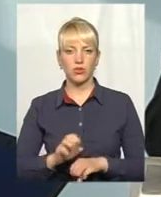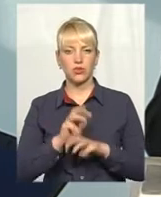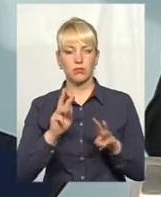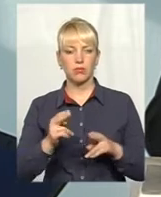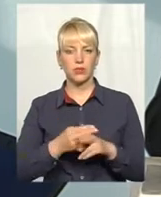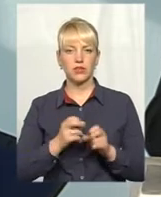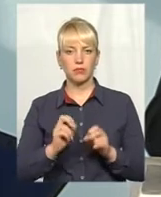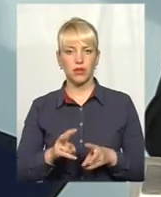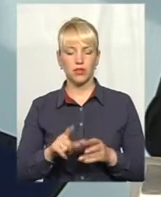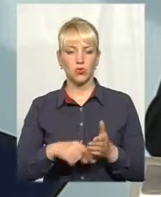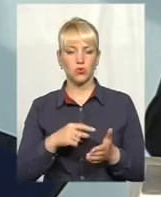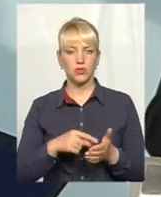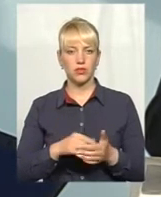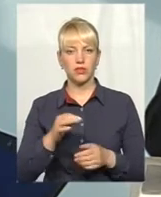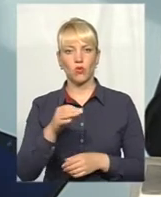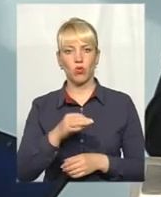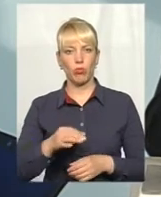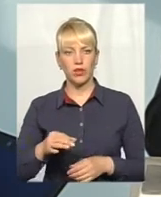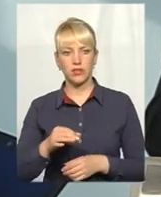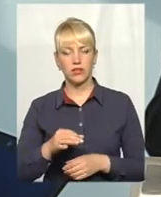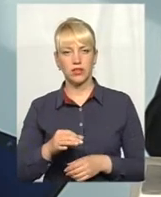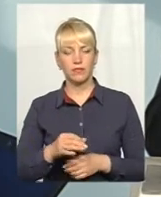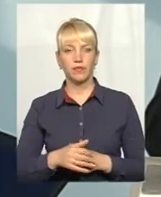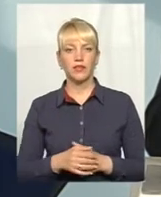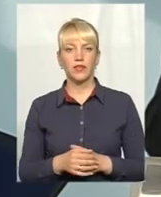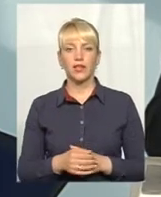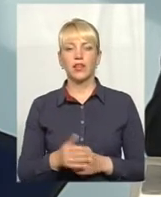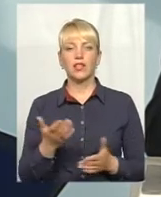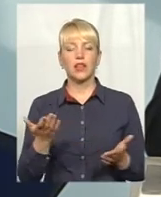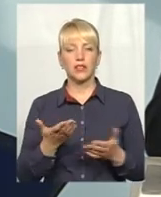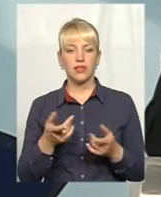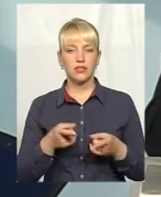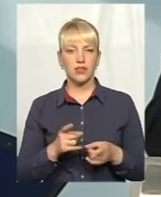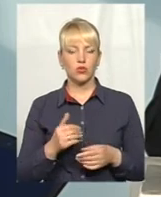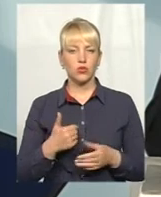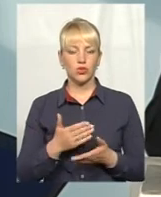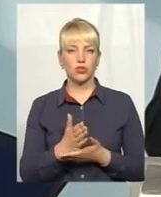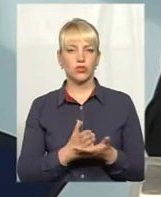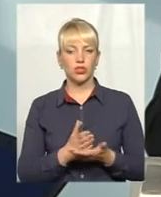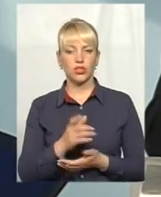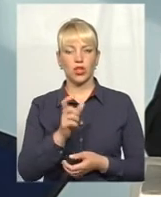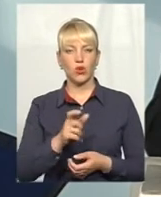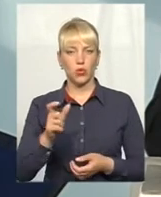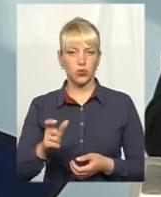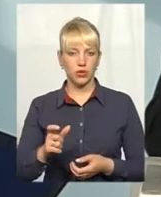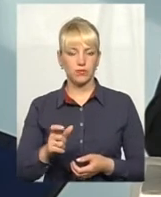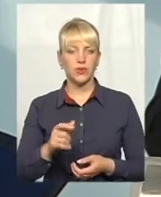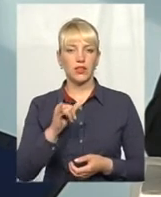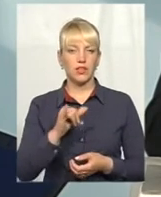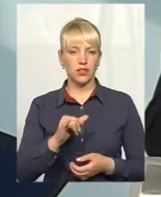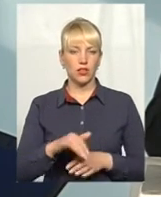безпеки в місті, в області, і які дійсно хочуть служити людям, громаді, і